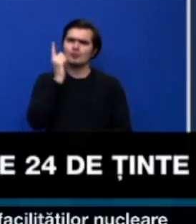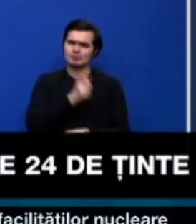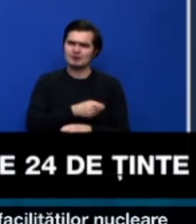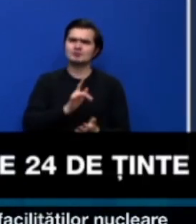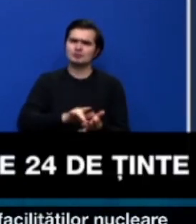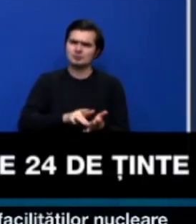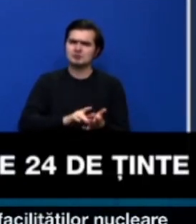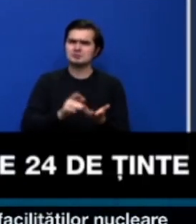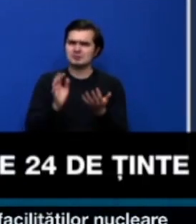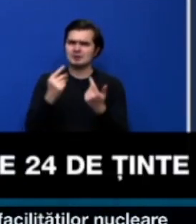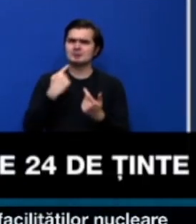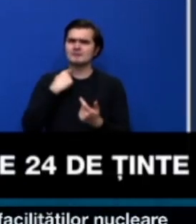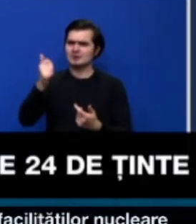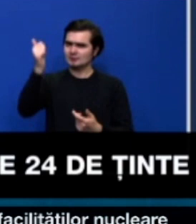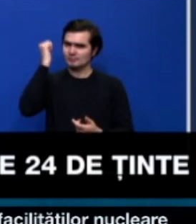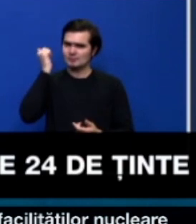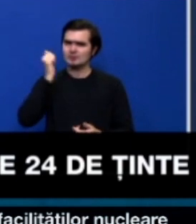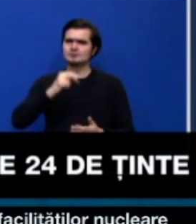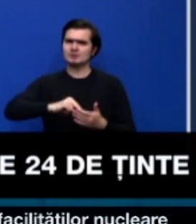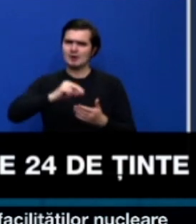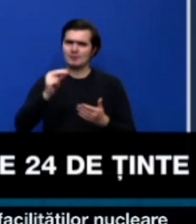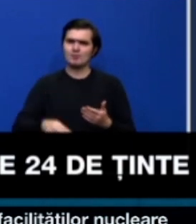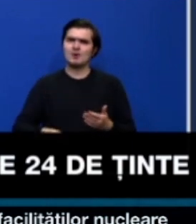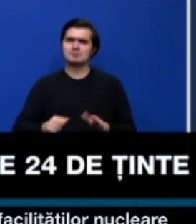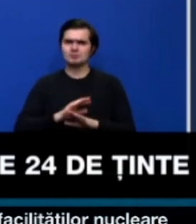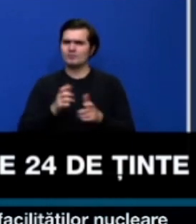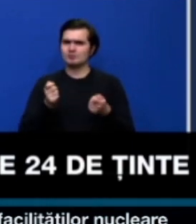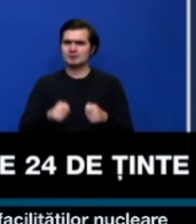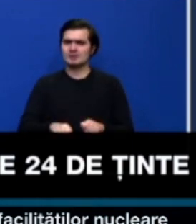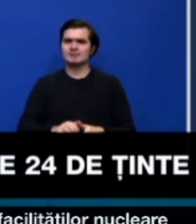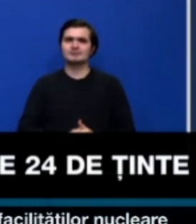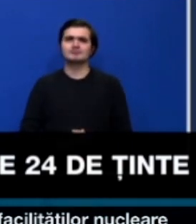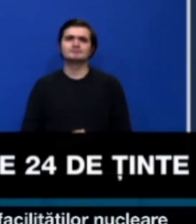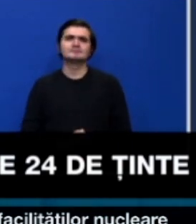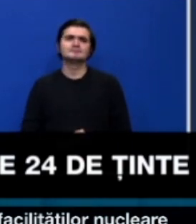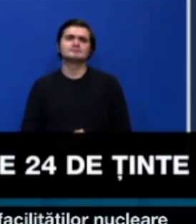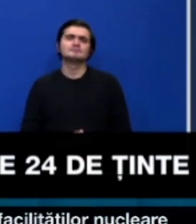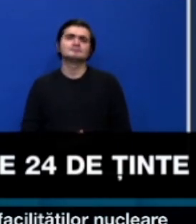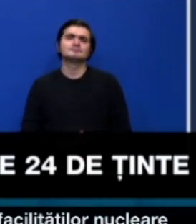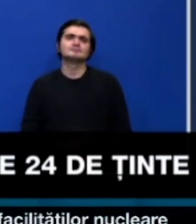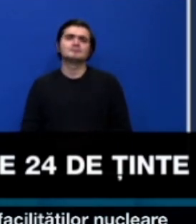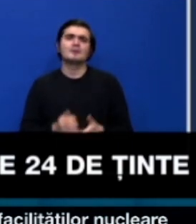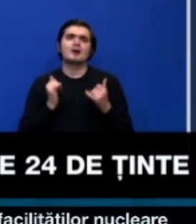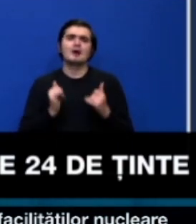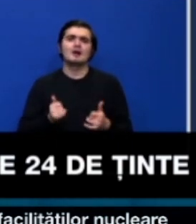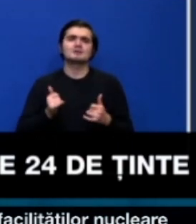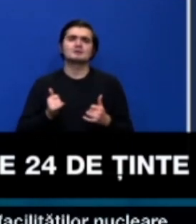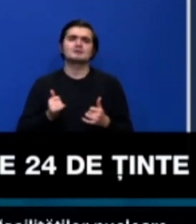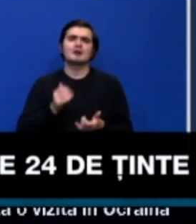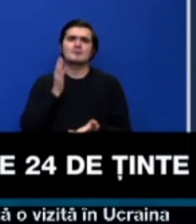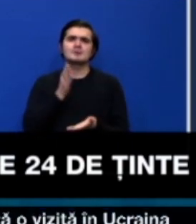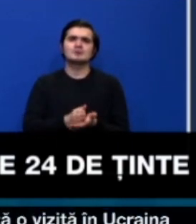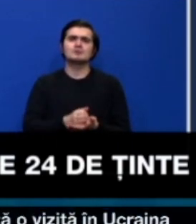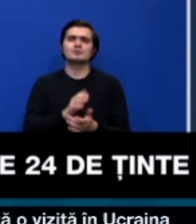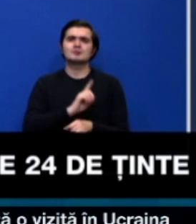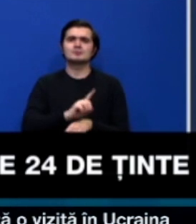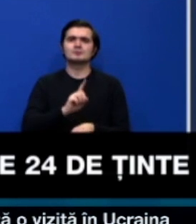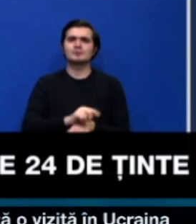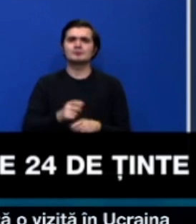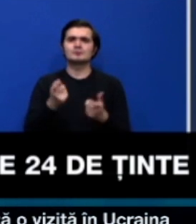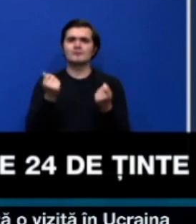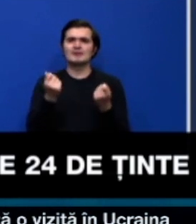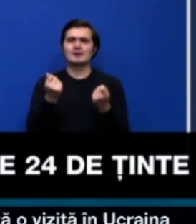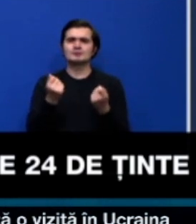câteva săptămâni în vigoare și fusese închis. Astăzi am instituit instrumentul financiar,